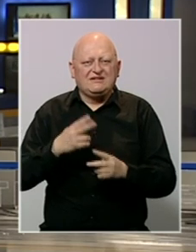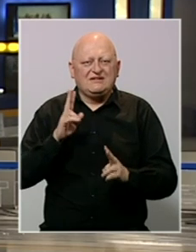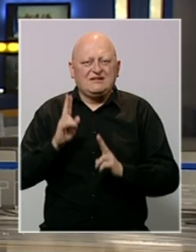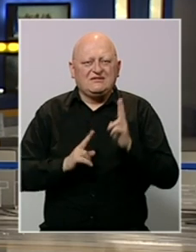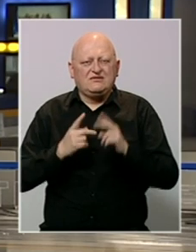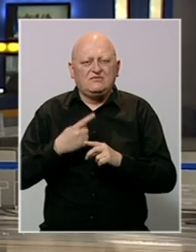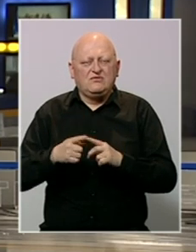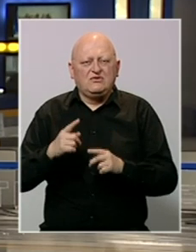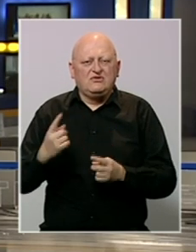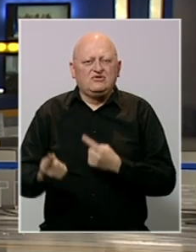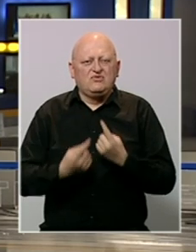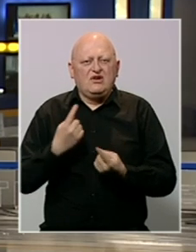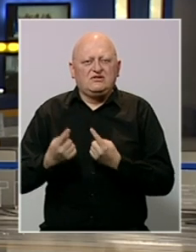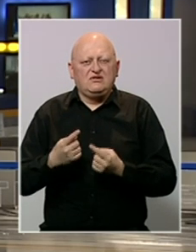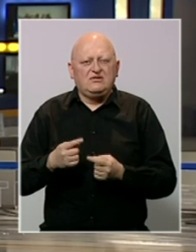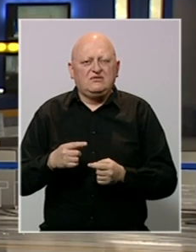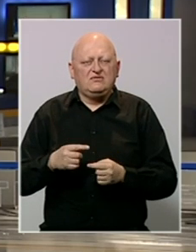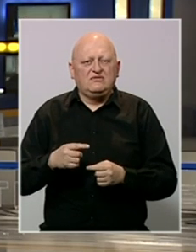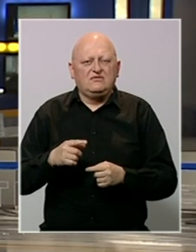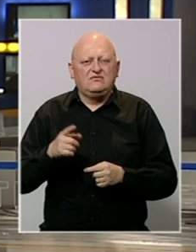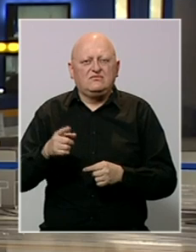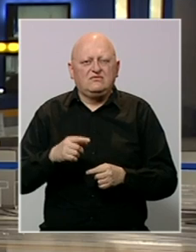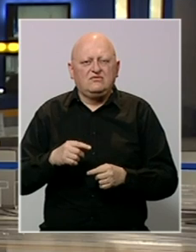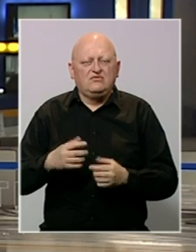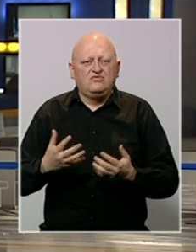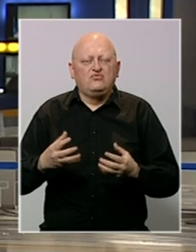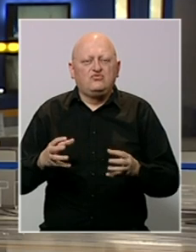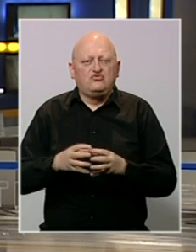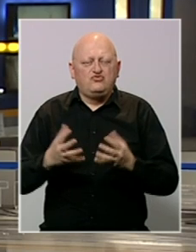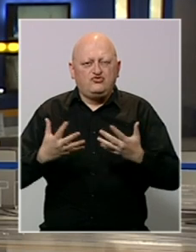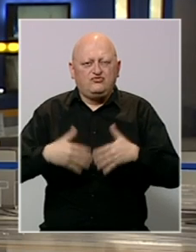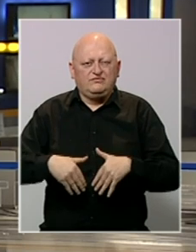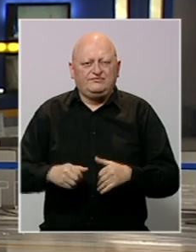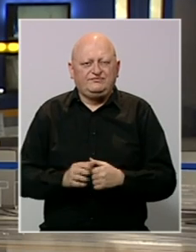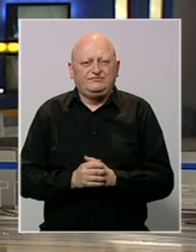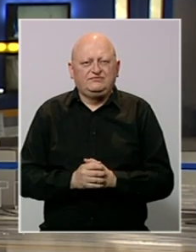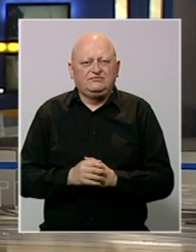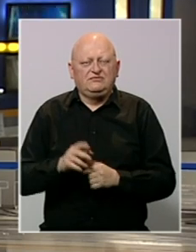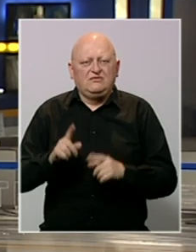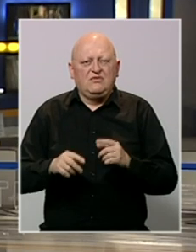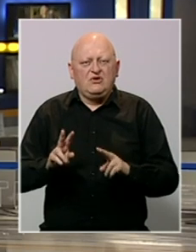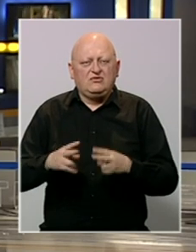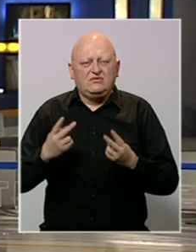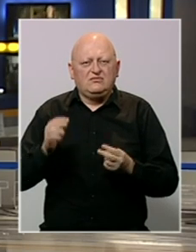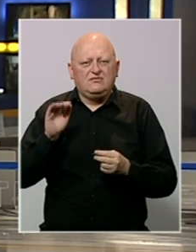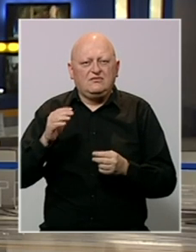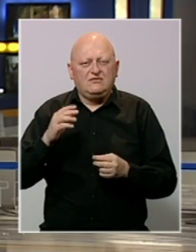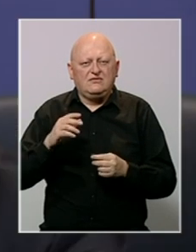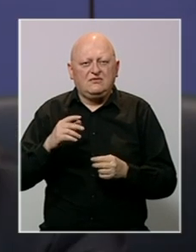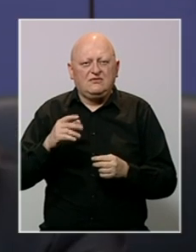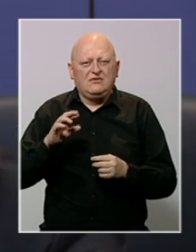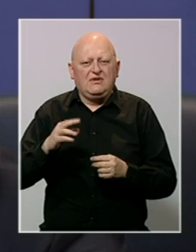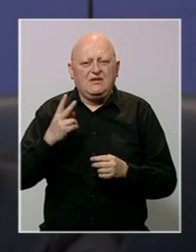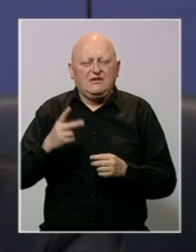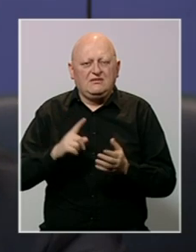sastanak povodom novonastaloj situacije u navedenom privrednom društvu. Pojedini mediji prenose kako je Elmir